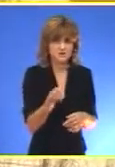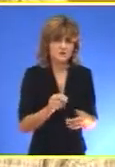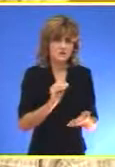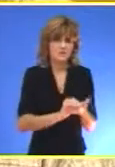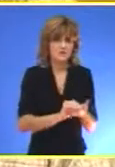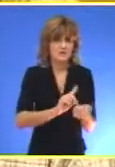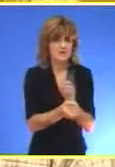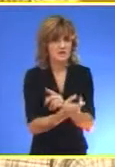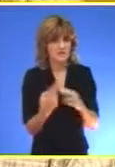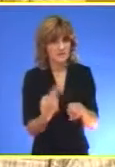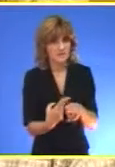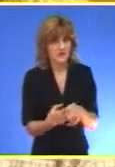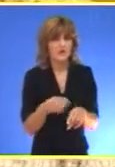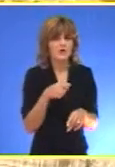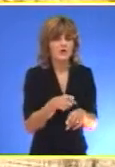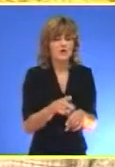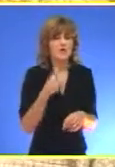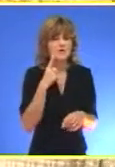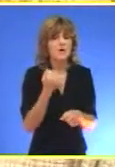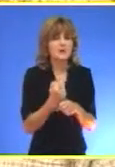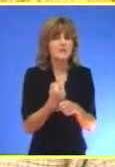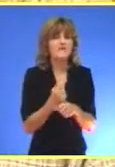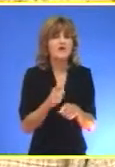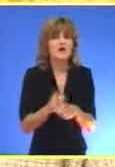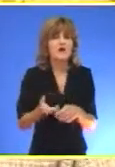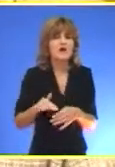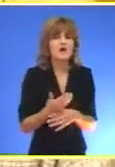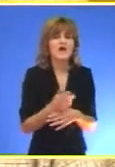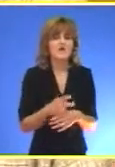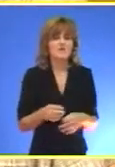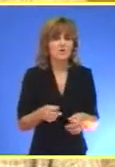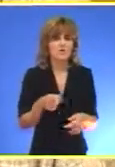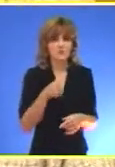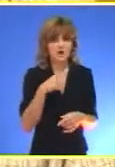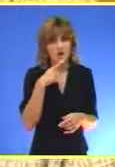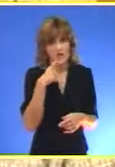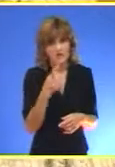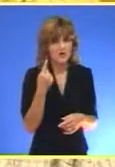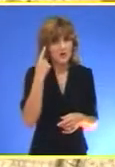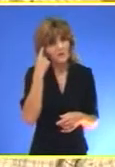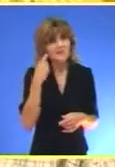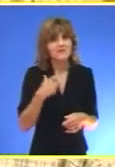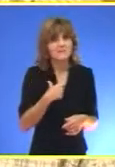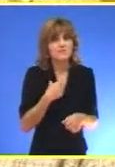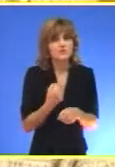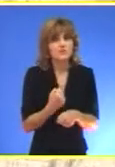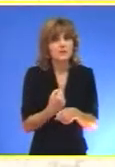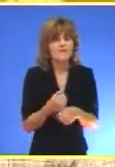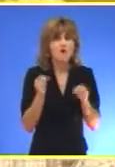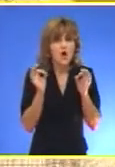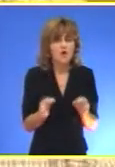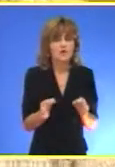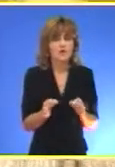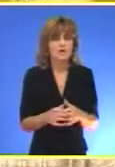pseudonimom I na taj način recimo napravi jednu veliku revoluciju Jer se posle toga govori se, smatra se, ne može napraviti ništa originalnije